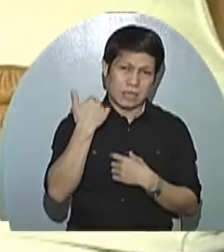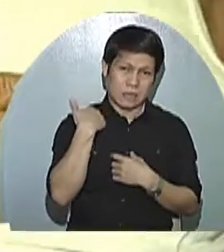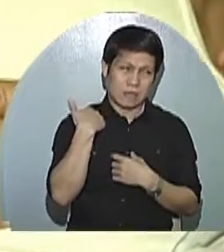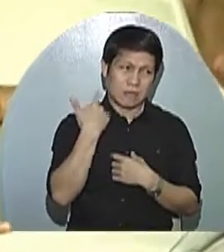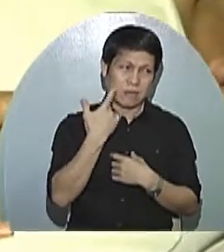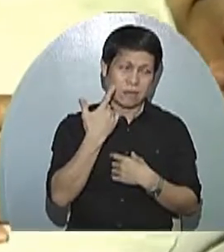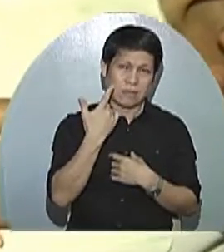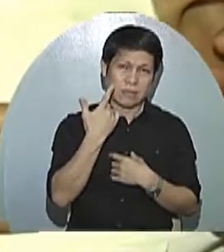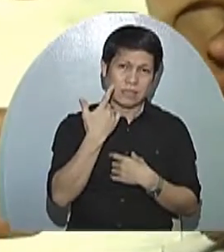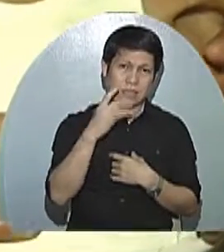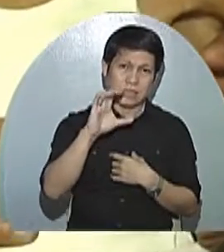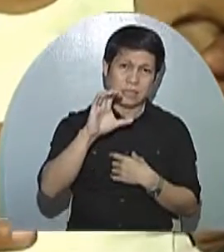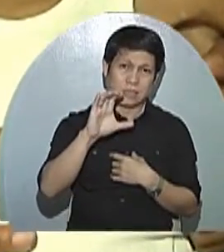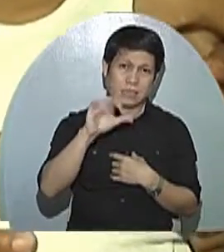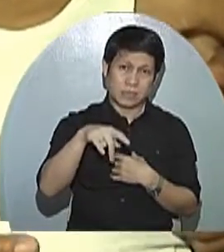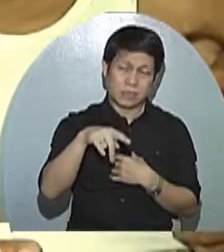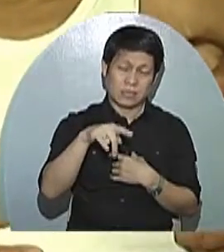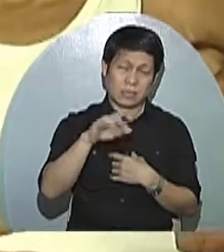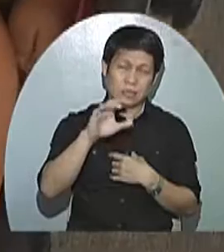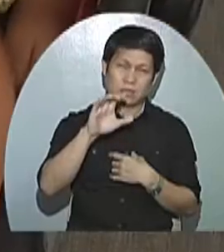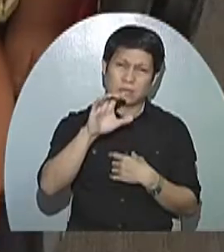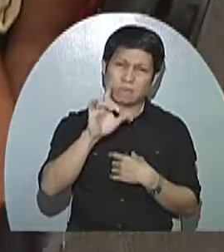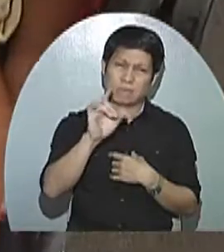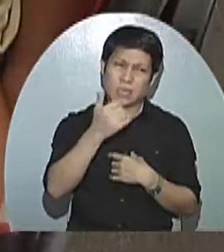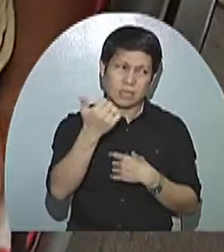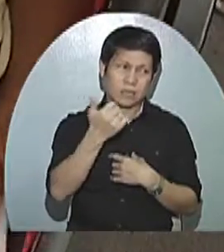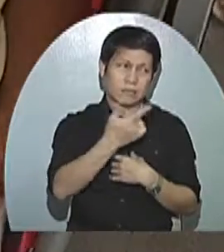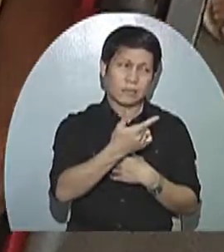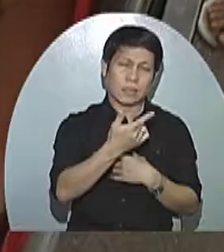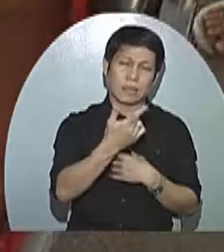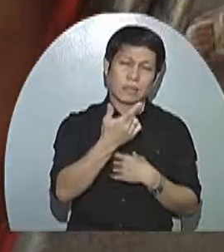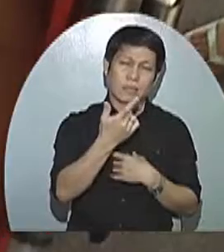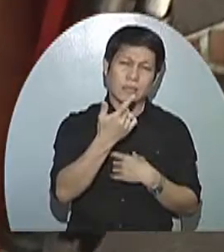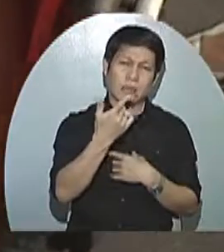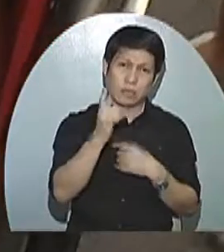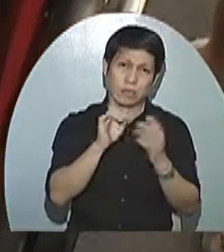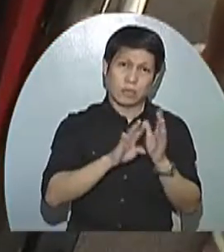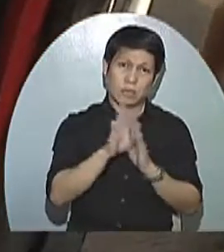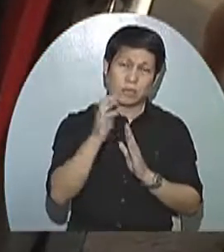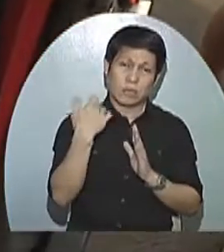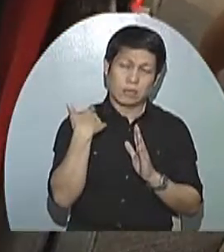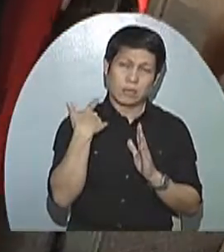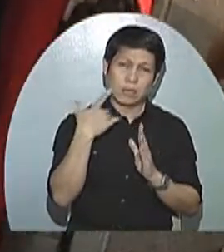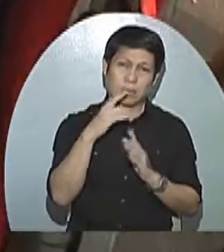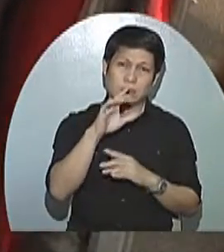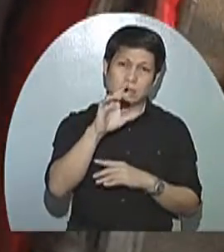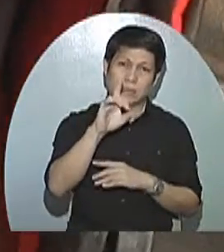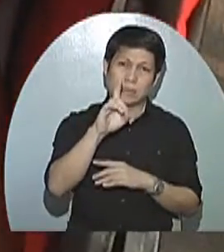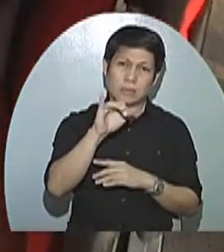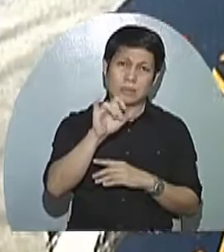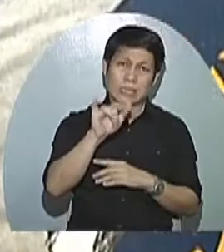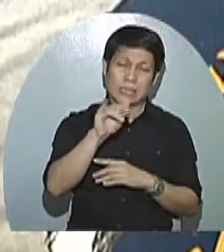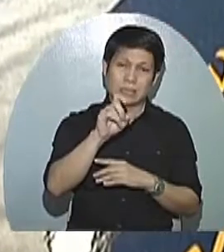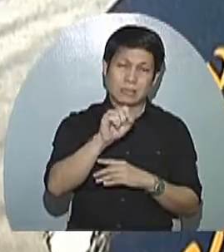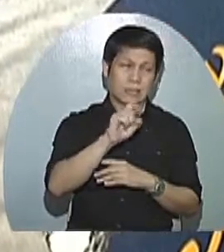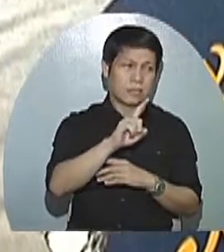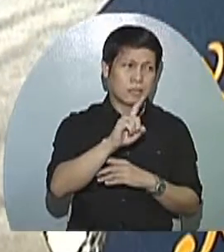Raynante Ragojo naman na may cerebral palsy, si Christian Catienza na meron namang developmental dysplasia.